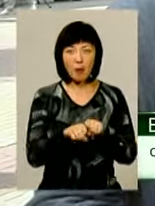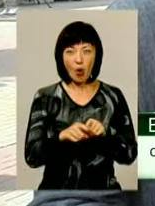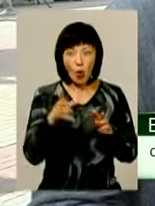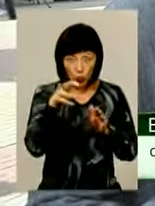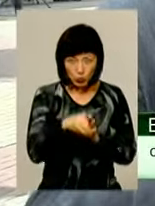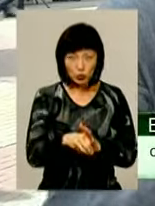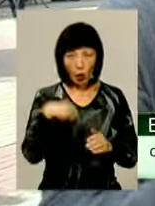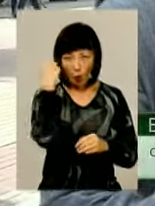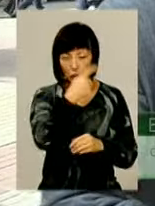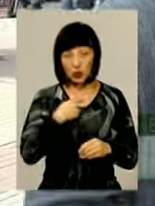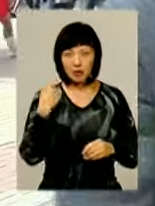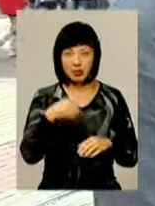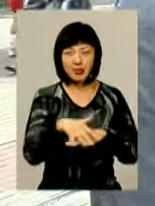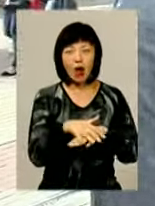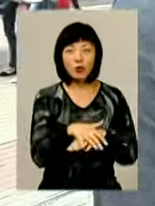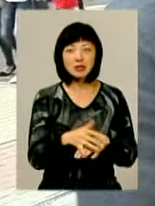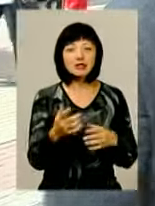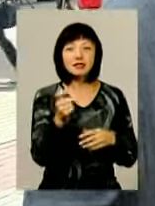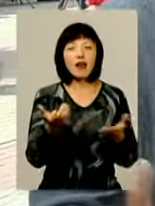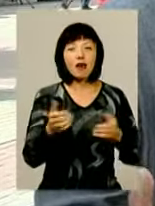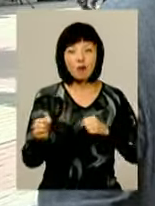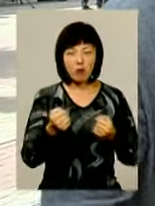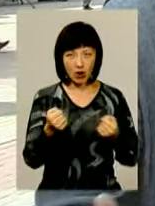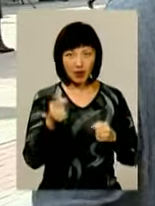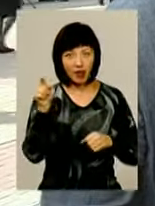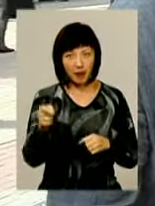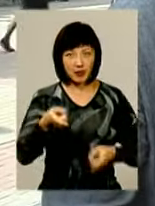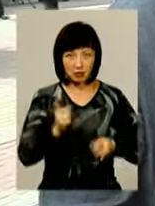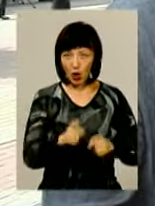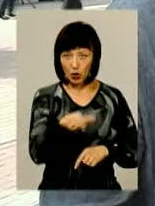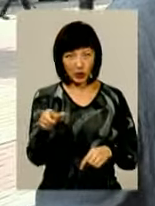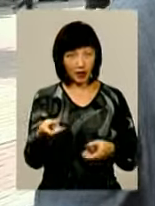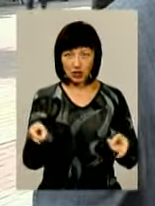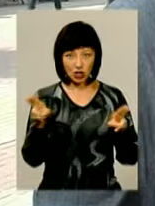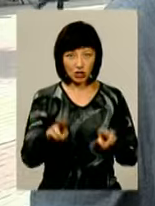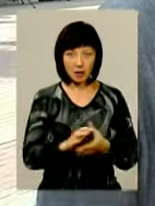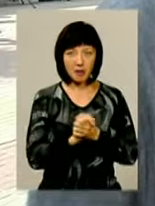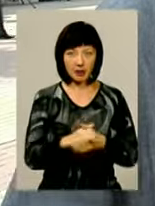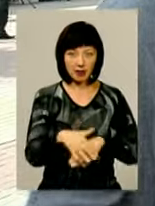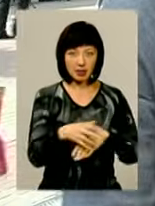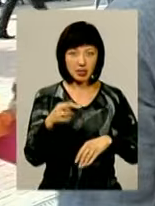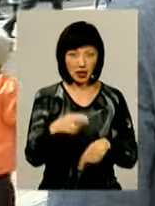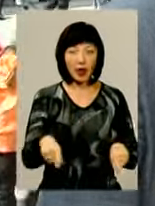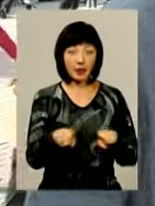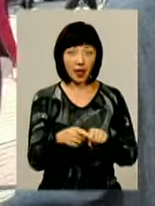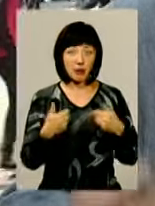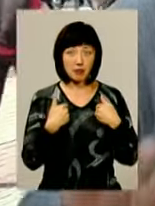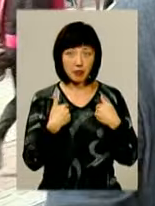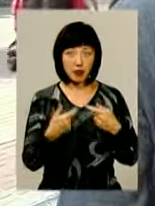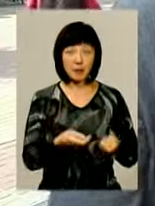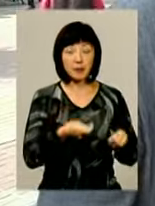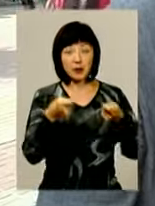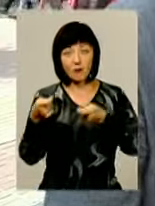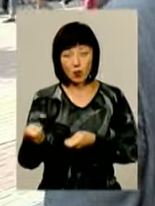уособлюємо образ народу, за який вони борються. Тому що там, насправді, людей практично не залишилось мирного населення. А так ми приїжджаємо, привозимо